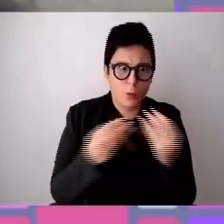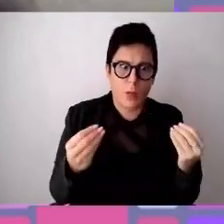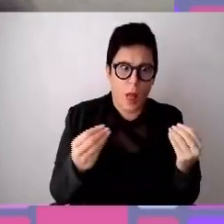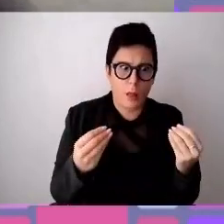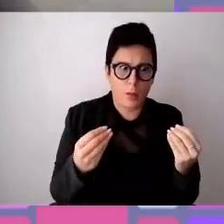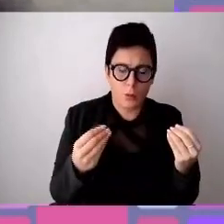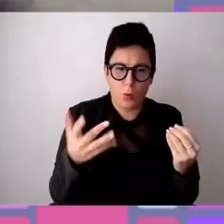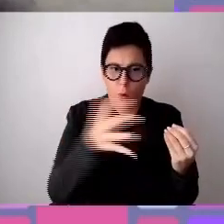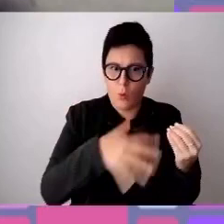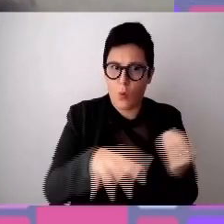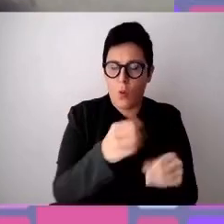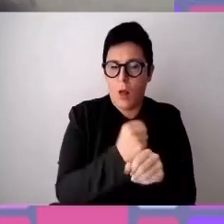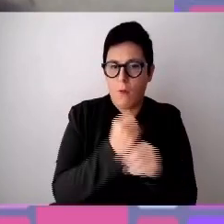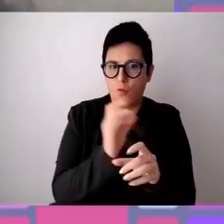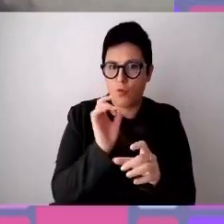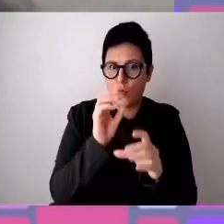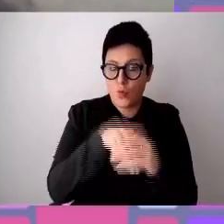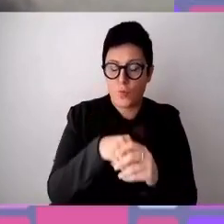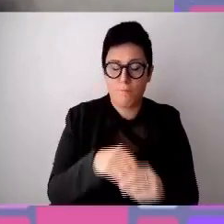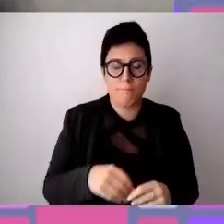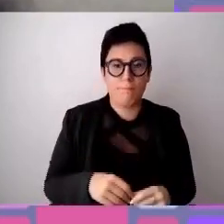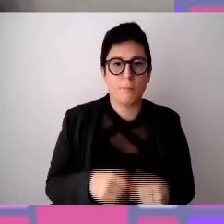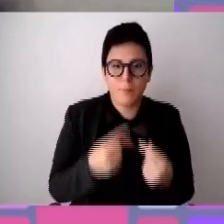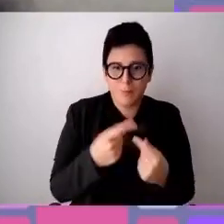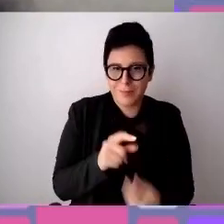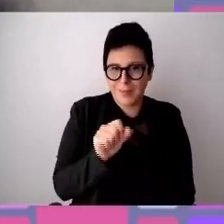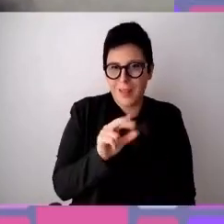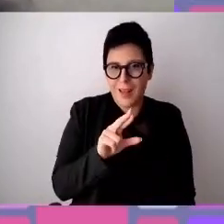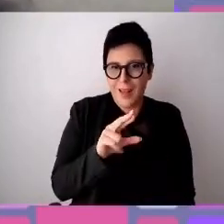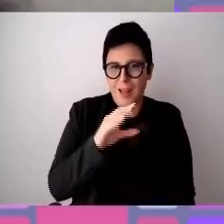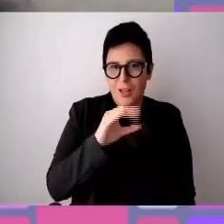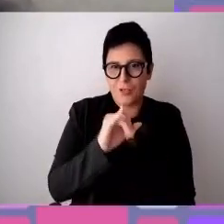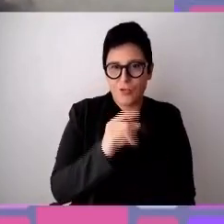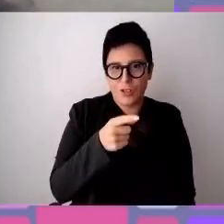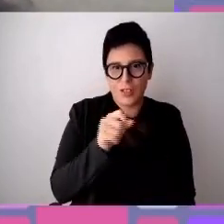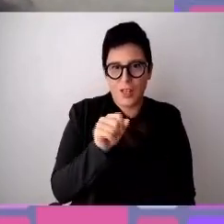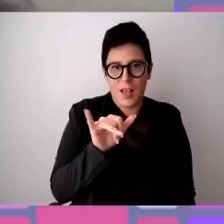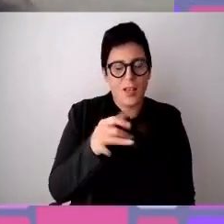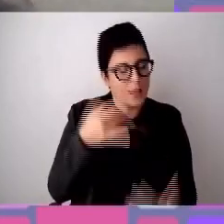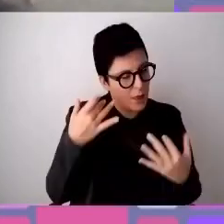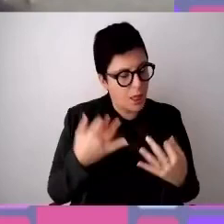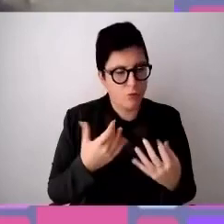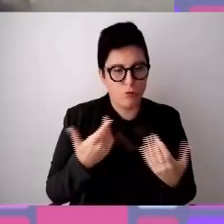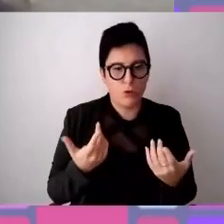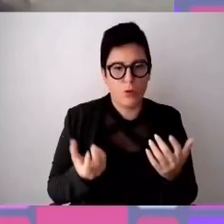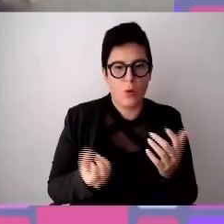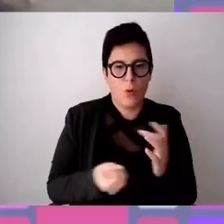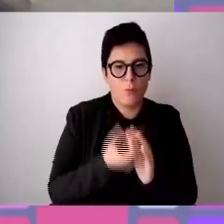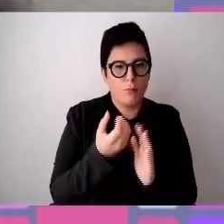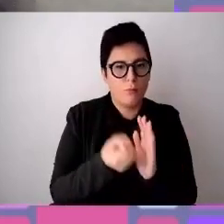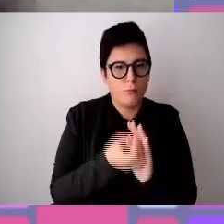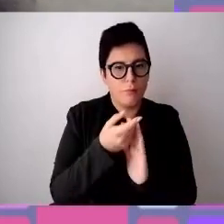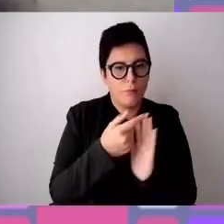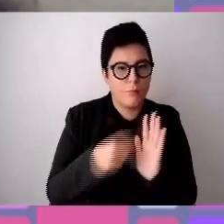perché Arcighei ha deciso di sviluppare un tema importante come quello delle politiche di